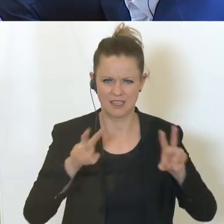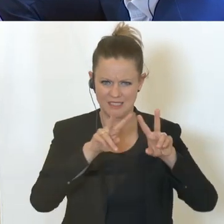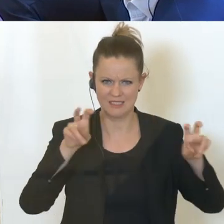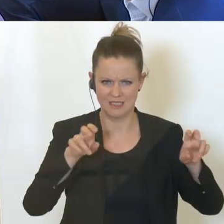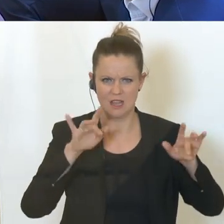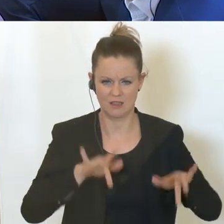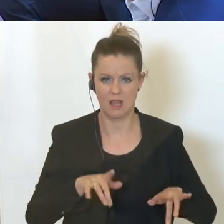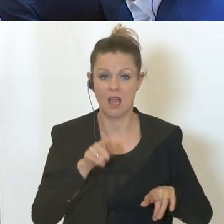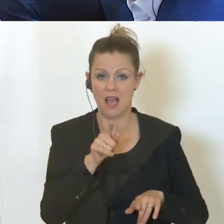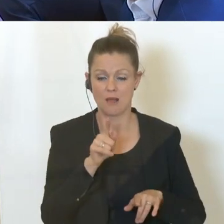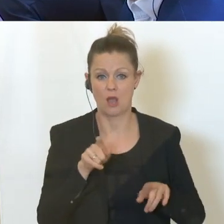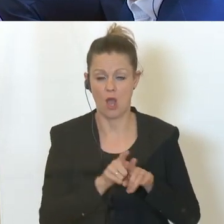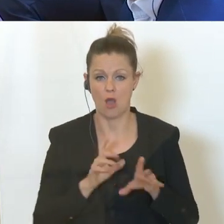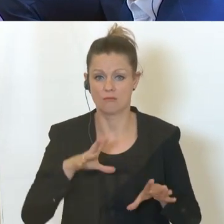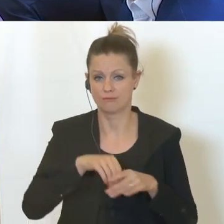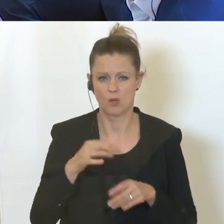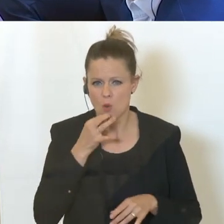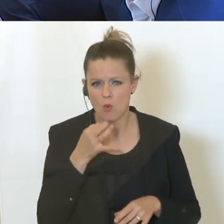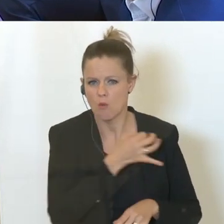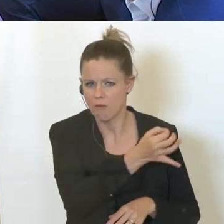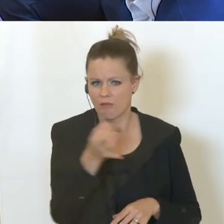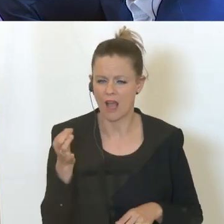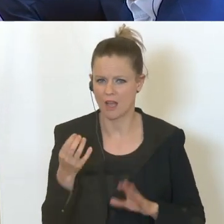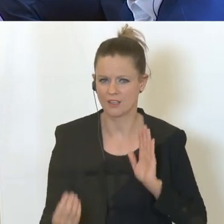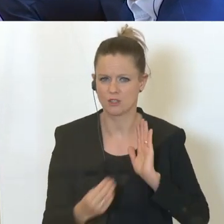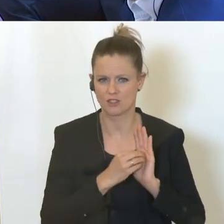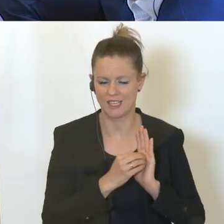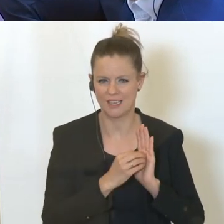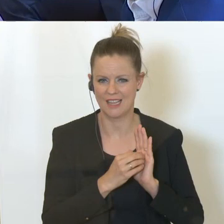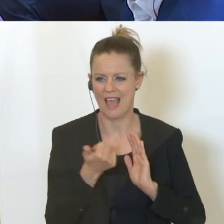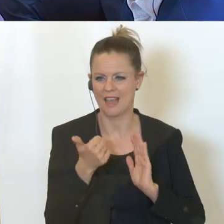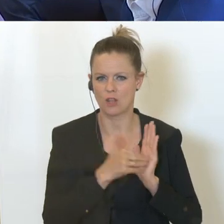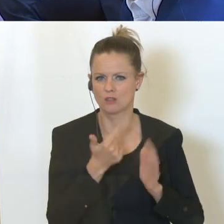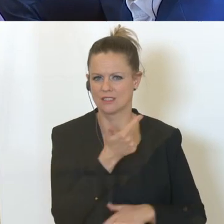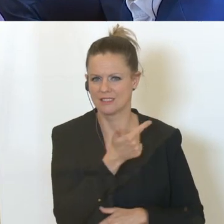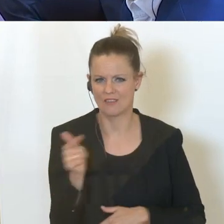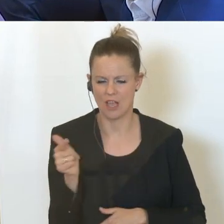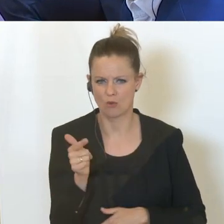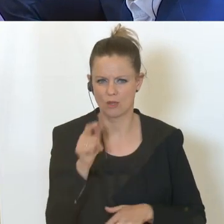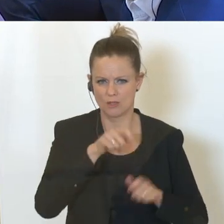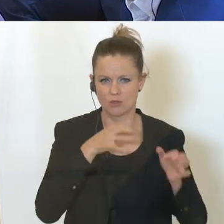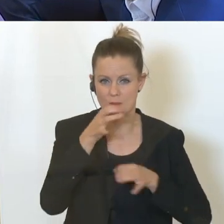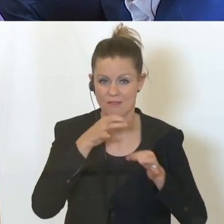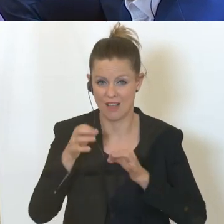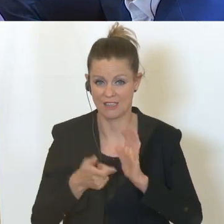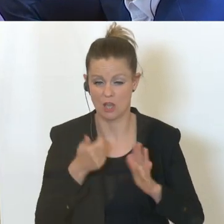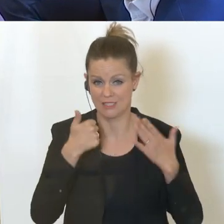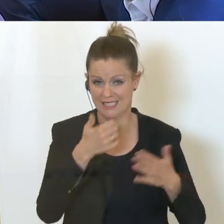veröffentlicht der Standard auch eine Umfrage, dass 60 Prozent von 1.200 befragten Unternehmen